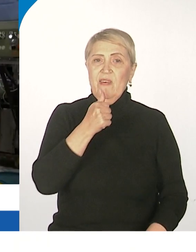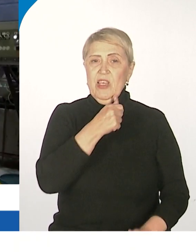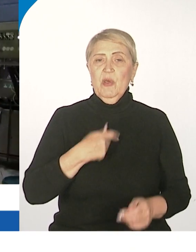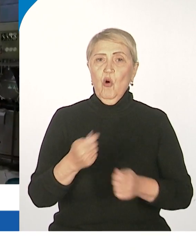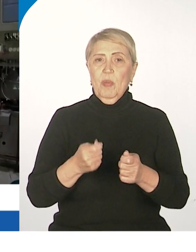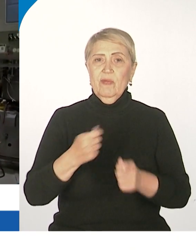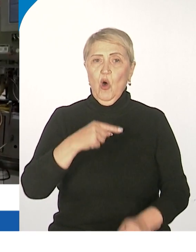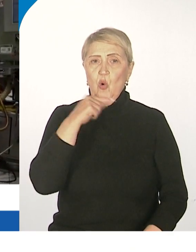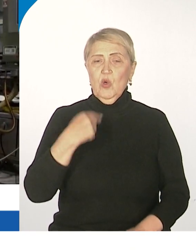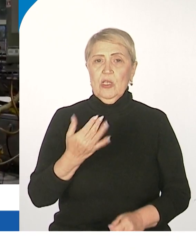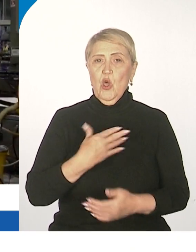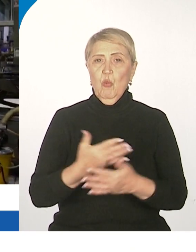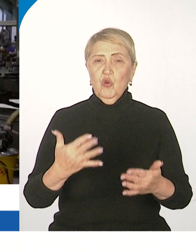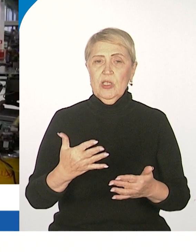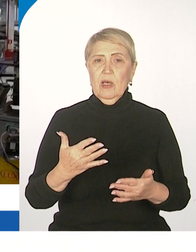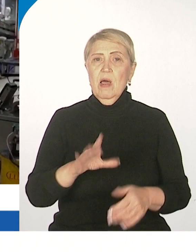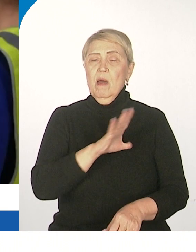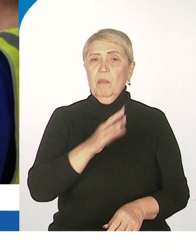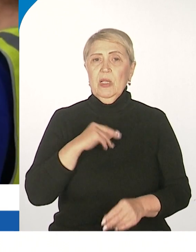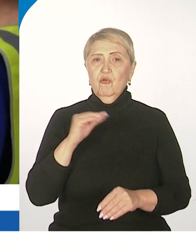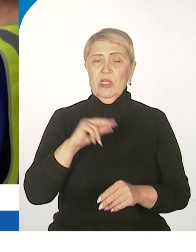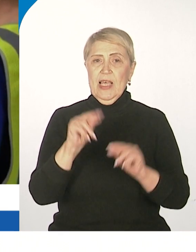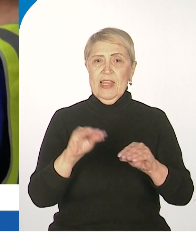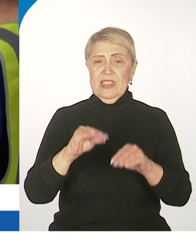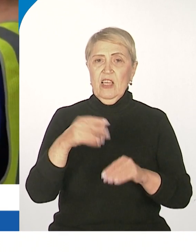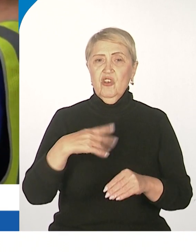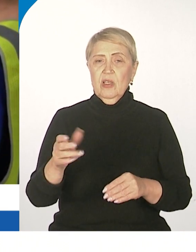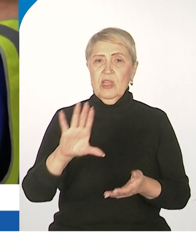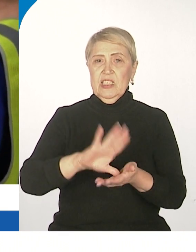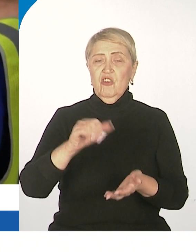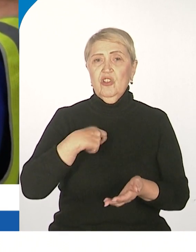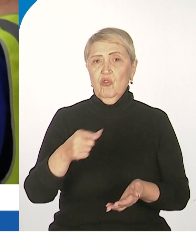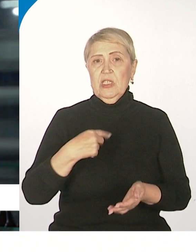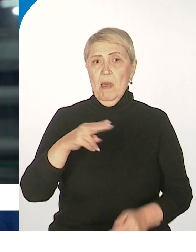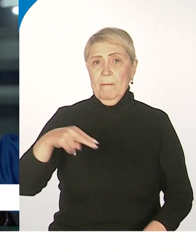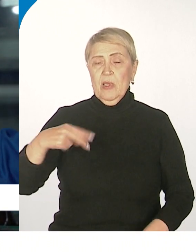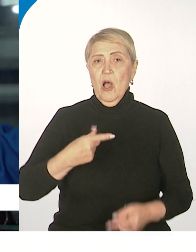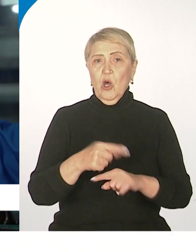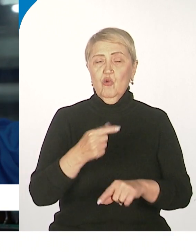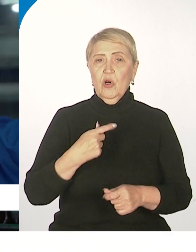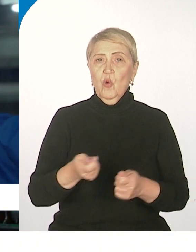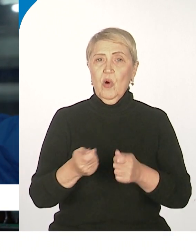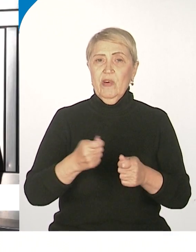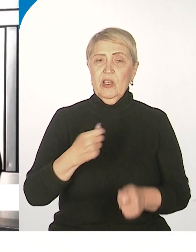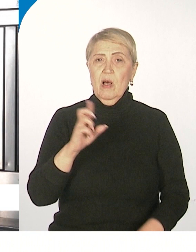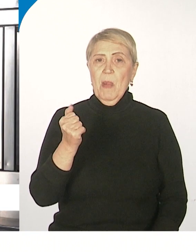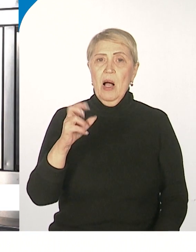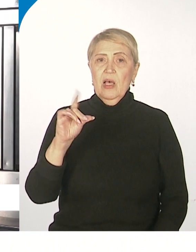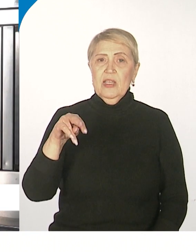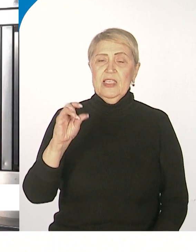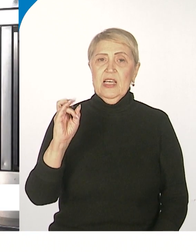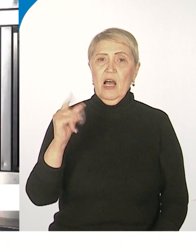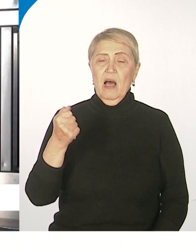Росимущества. Практически сразу был назначен президент Таймурас Балоев, который уже руководил Балтикой и стоял у ее истоков.